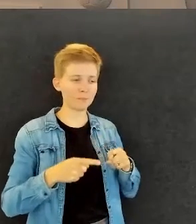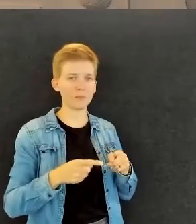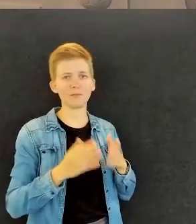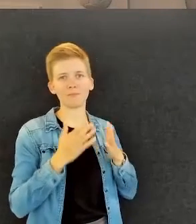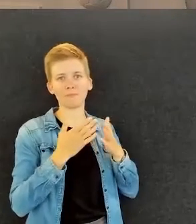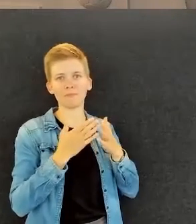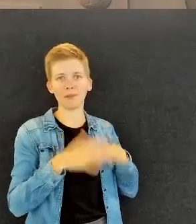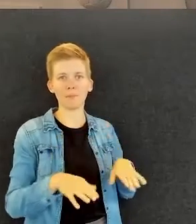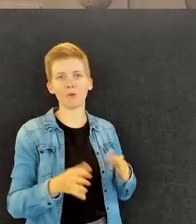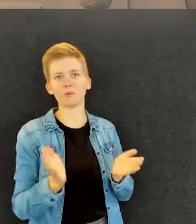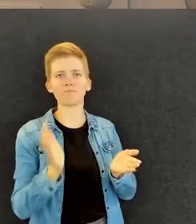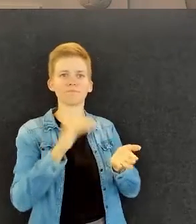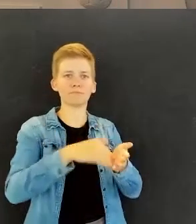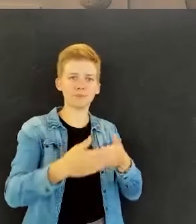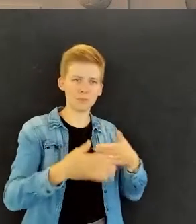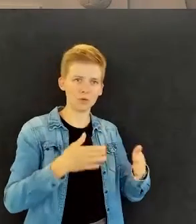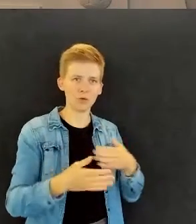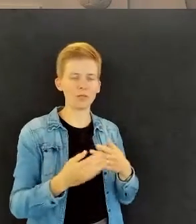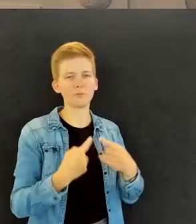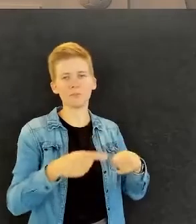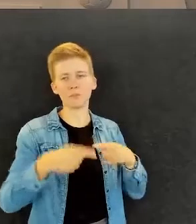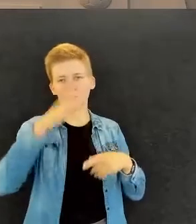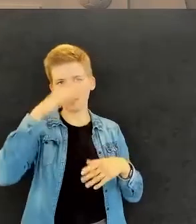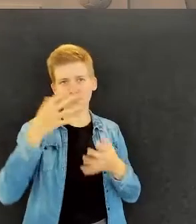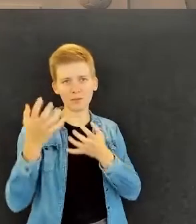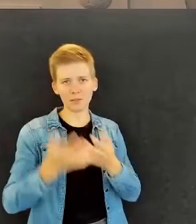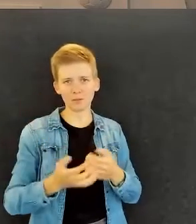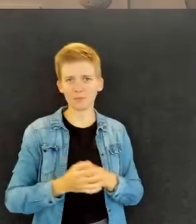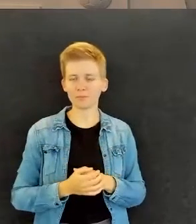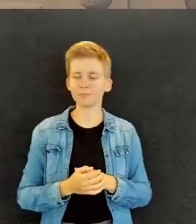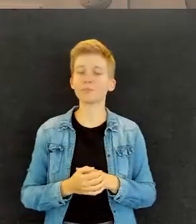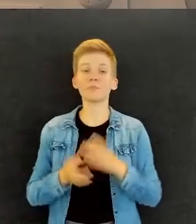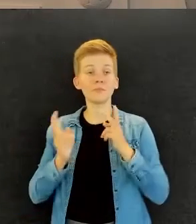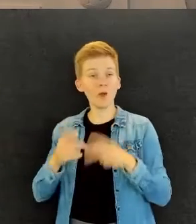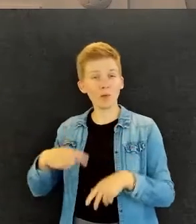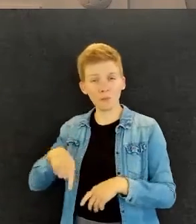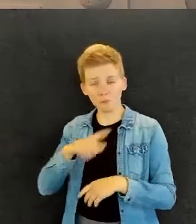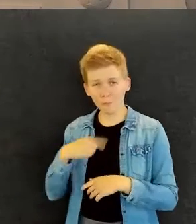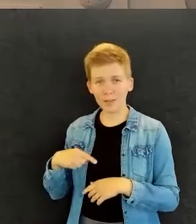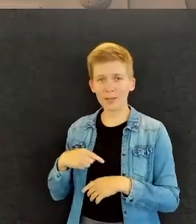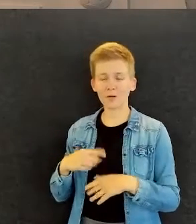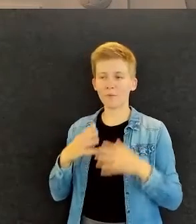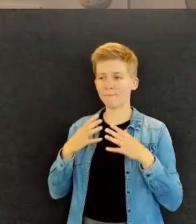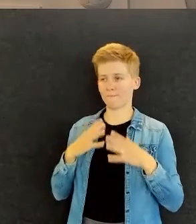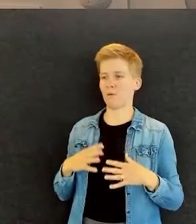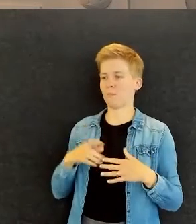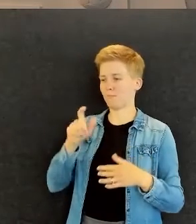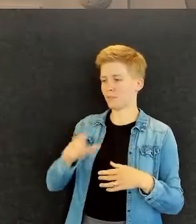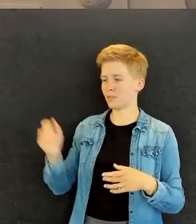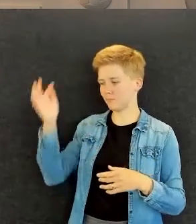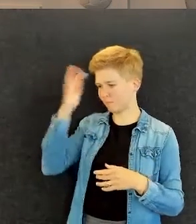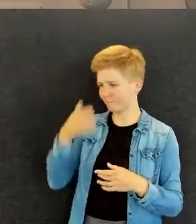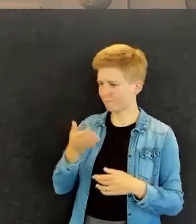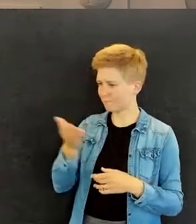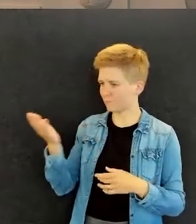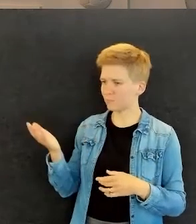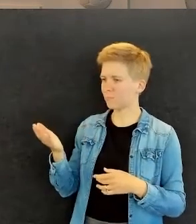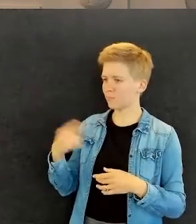monenlaisia ihmisiä tarvitaan. Mutta myös meille on, siis jos mietitään vammaisia henkilöitä, meillä on ollut